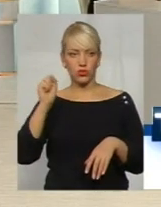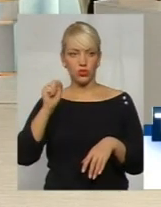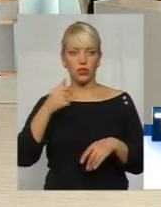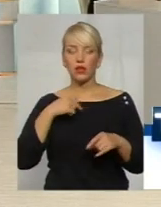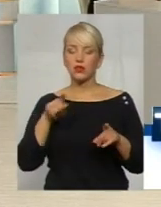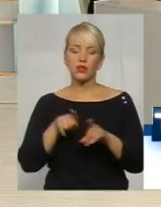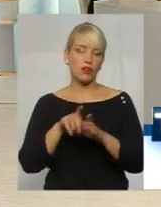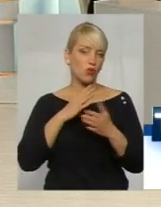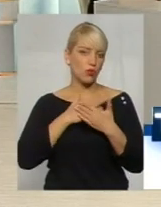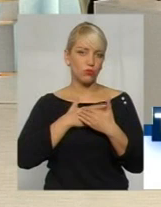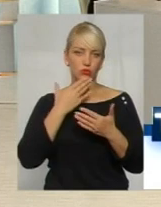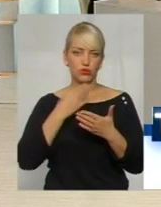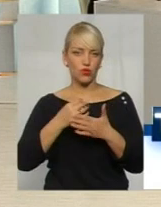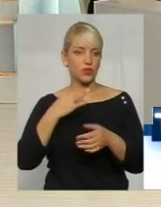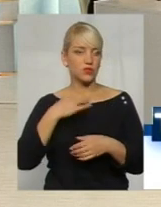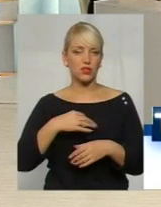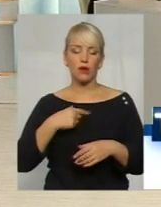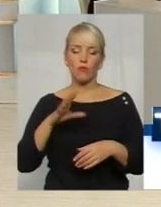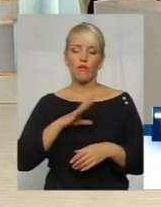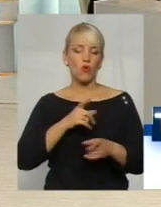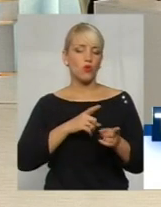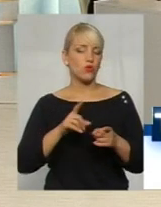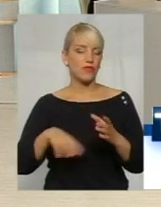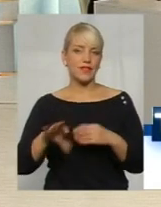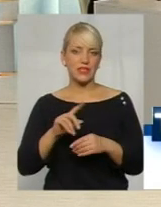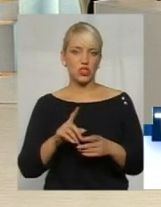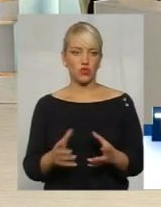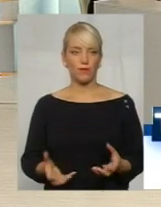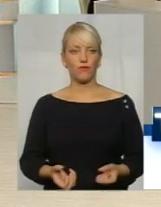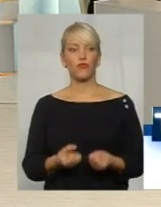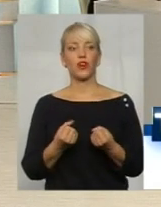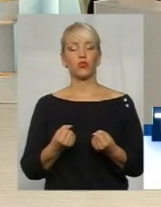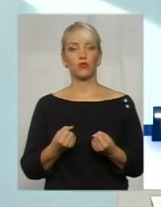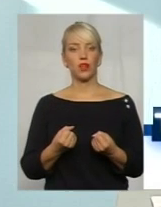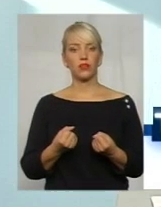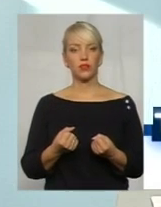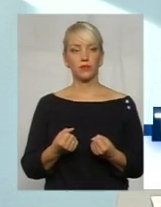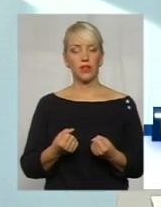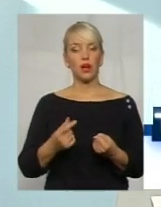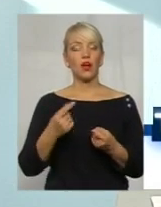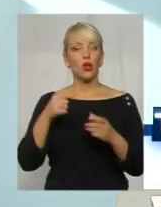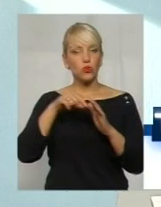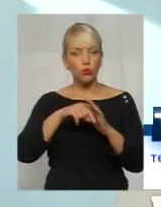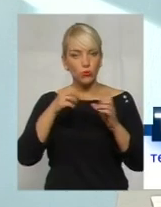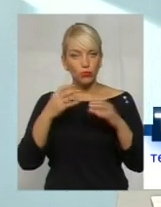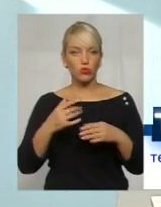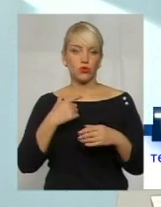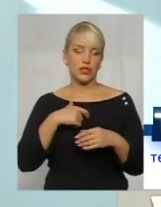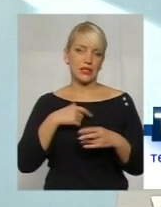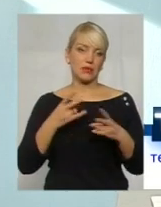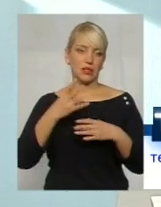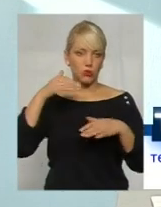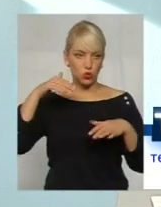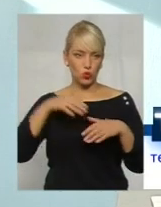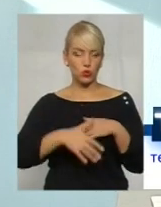свого рідного сина, що я був готовий на все, щоб його рятувати. Тобто, просто для себе треба чітко зрозуміти, що,